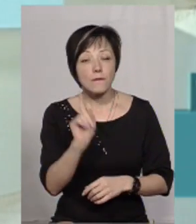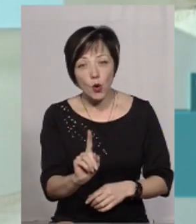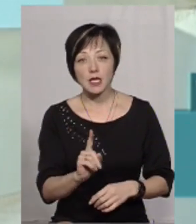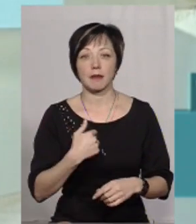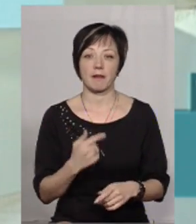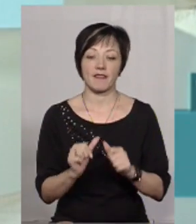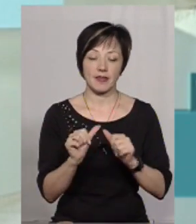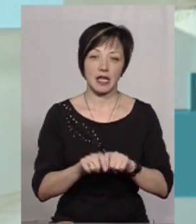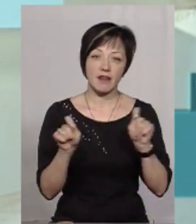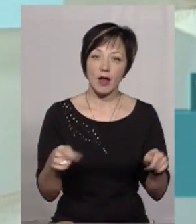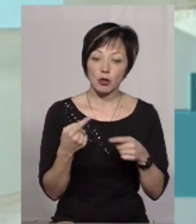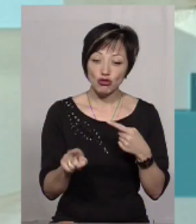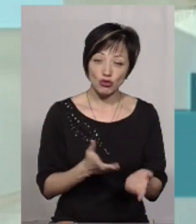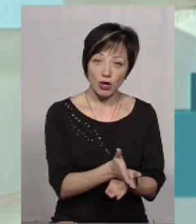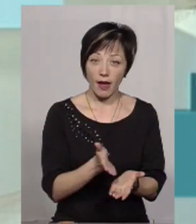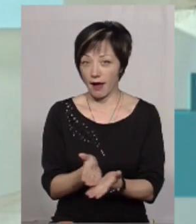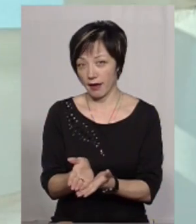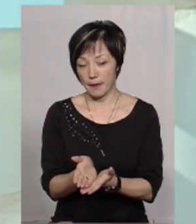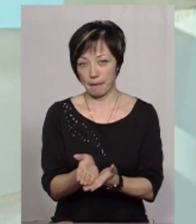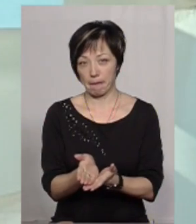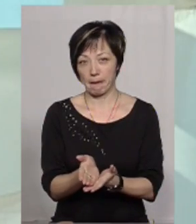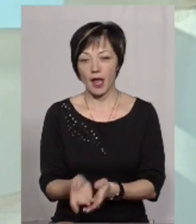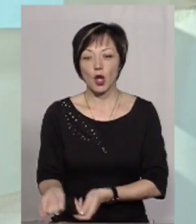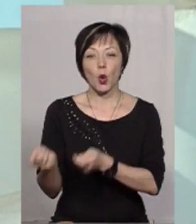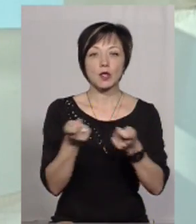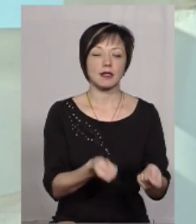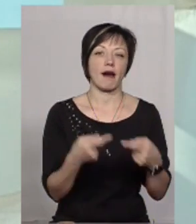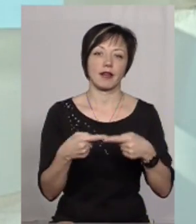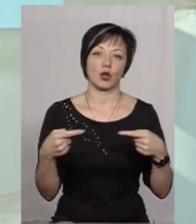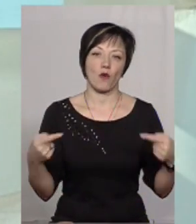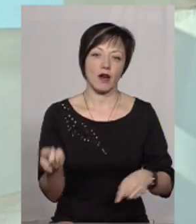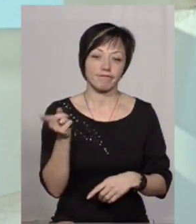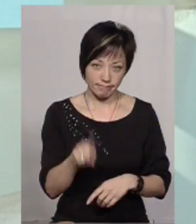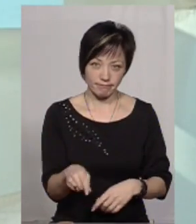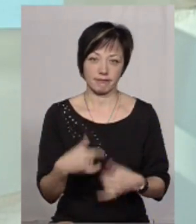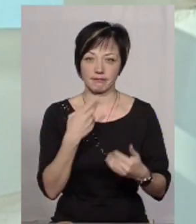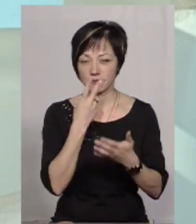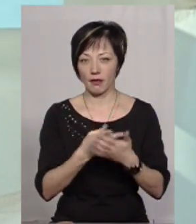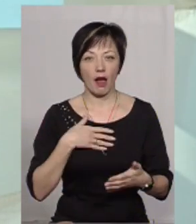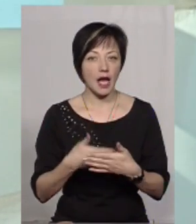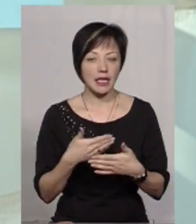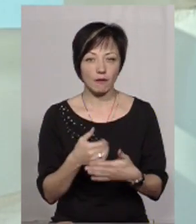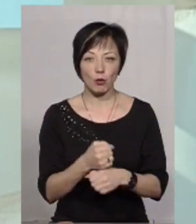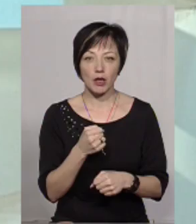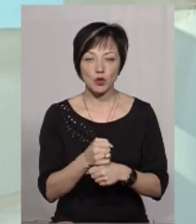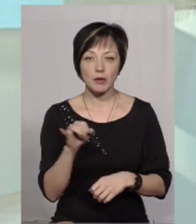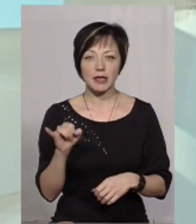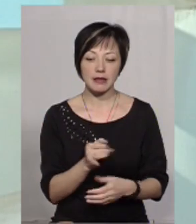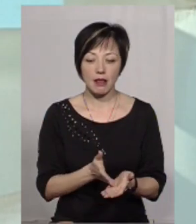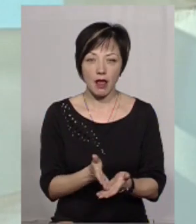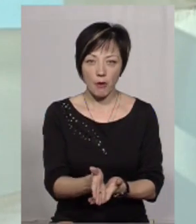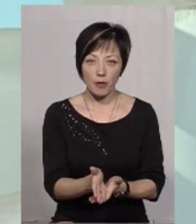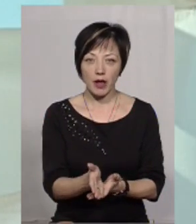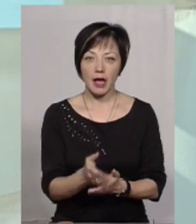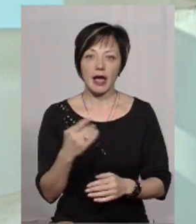тим, ми відкриваємо і інші шляхи доставки товарів, і саме тому ми зараз дивимося активно і працюємо і за